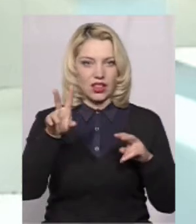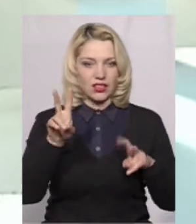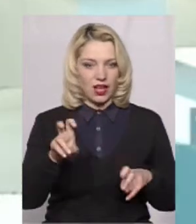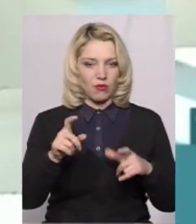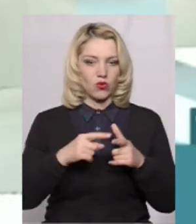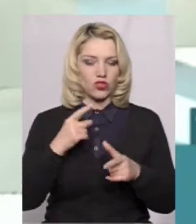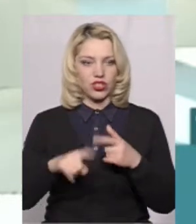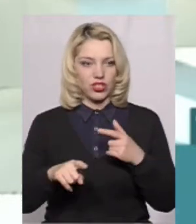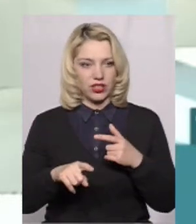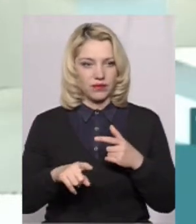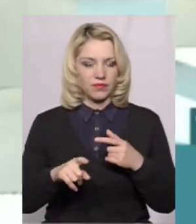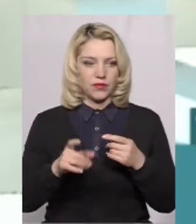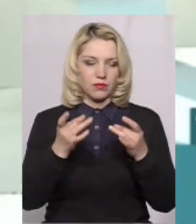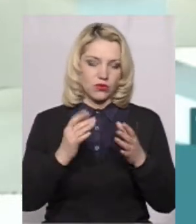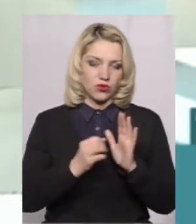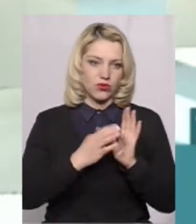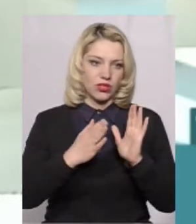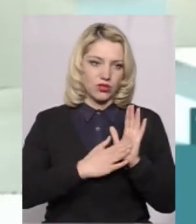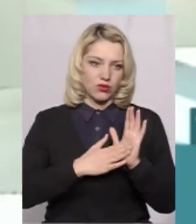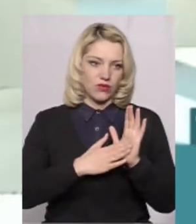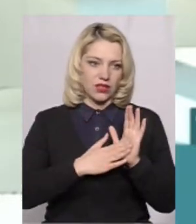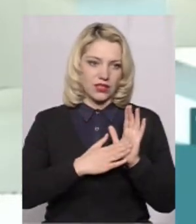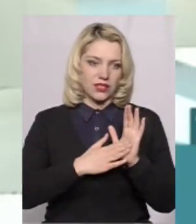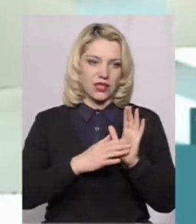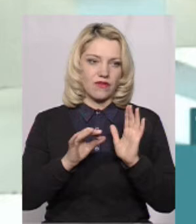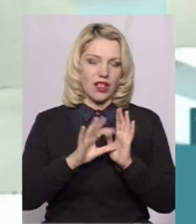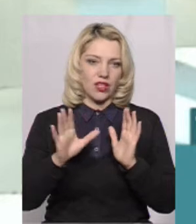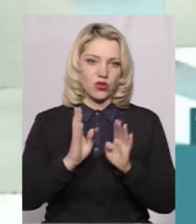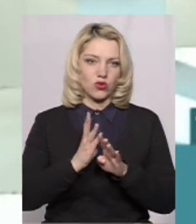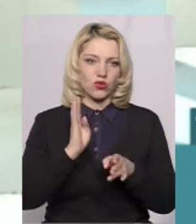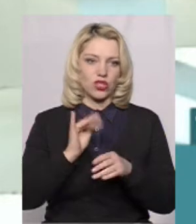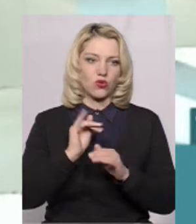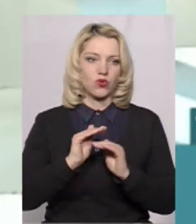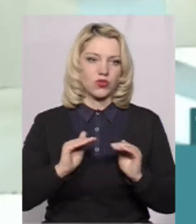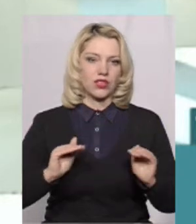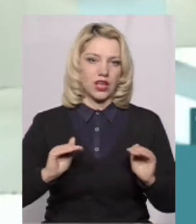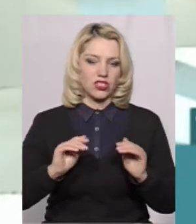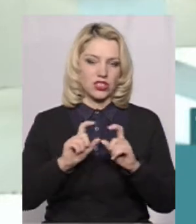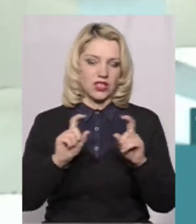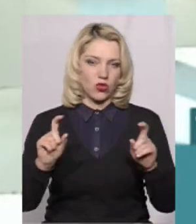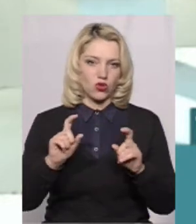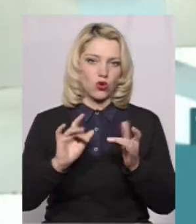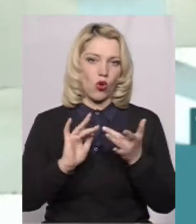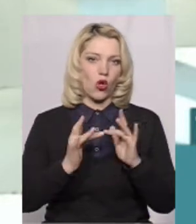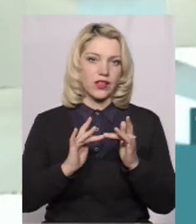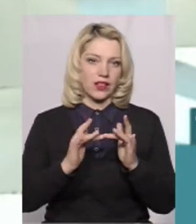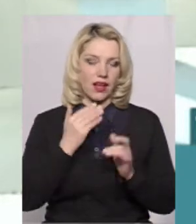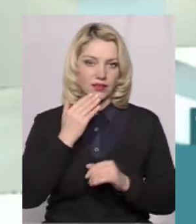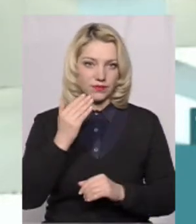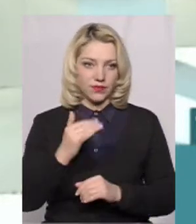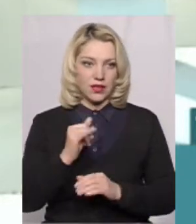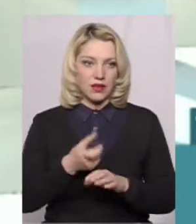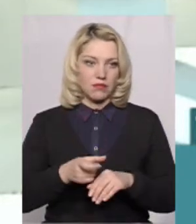тему, чи просто реєструватися, наприклад, в електронну чергу в дитячий садочок онлайн. І